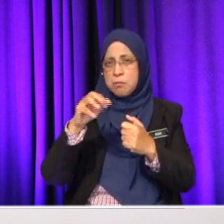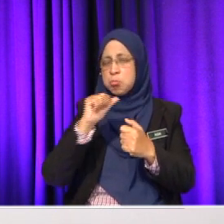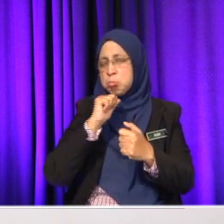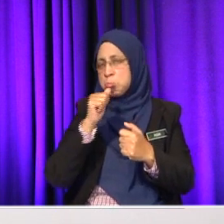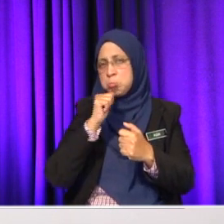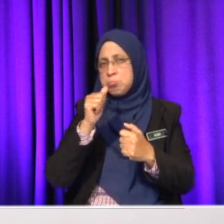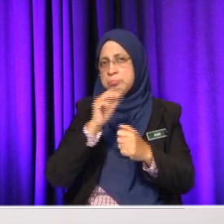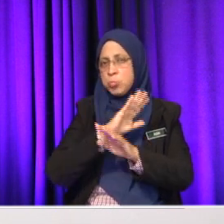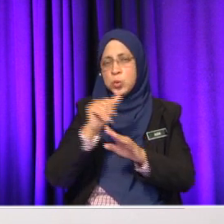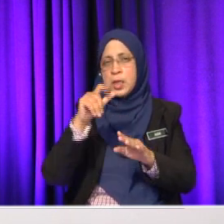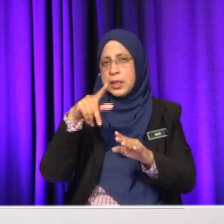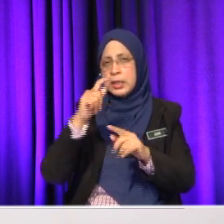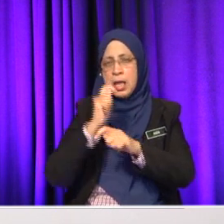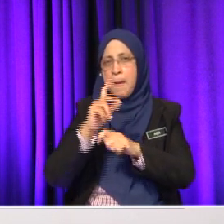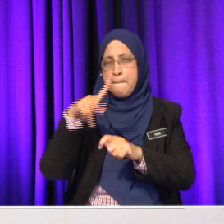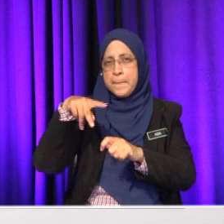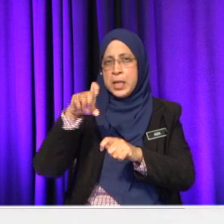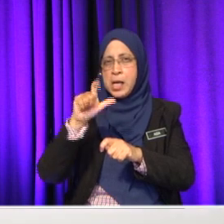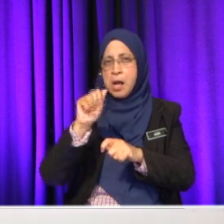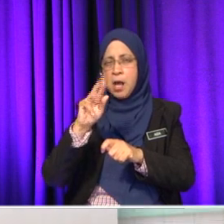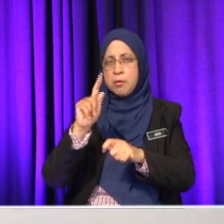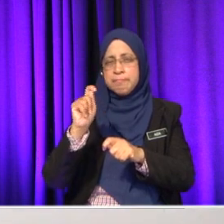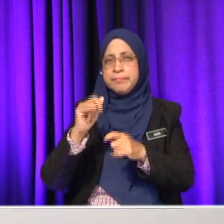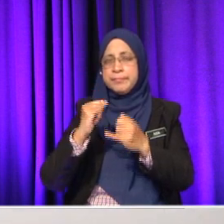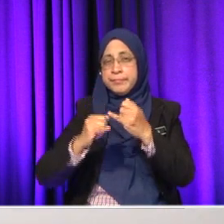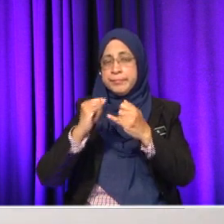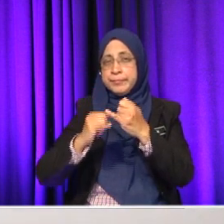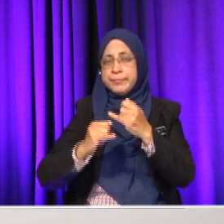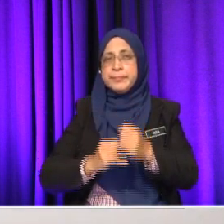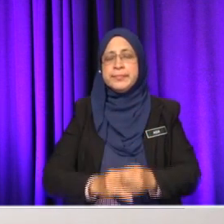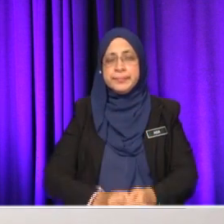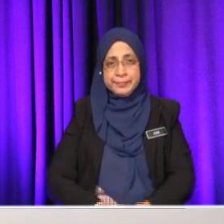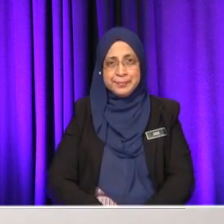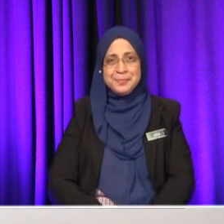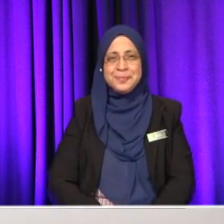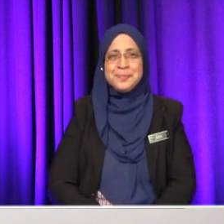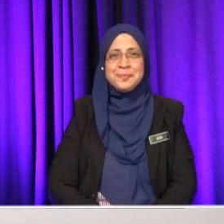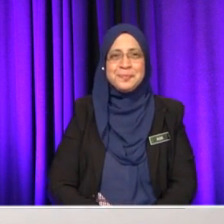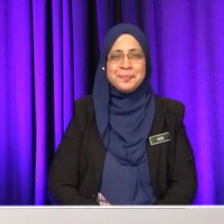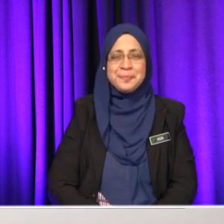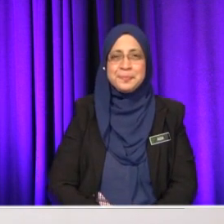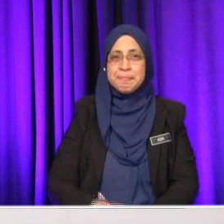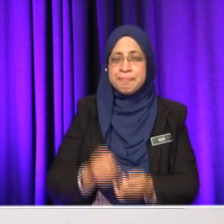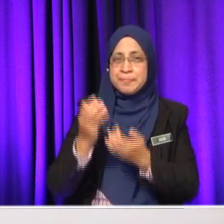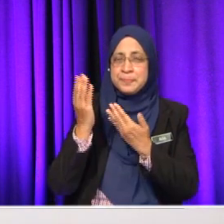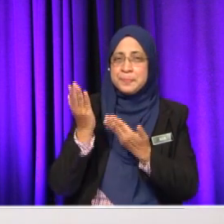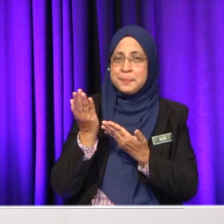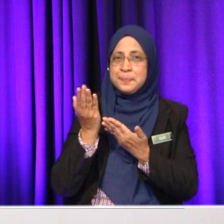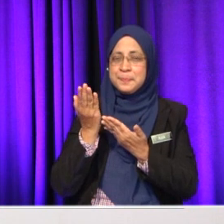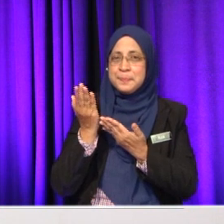Haa, betul, ya? Okey, yang terakhir. Siapa jawab, yang terakhir? Okey, mak saat. Okey, silakan saat.